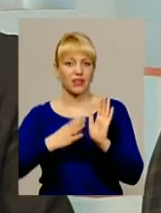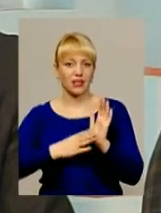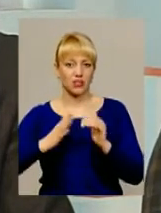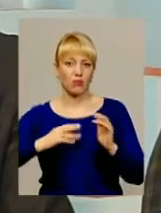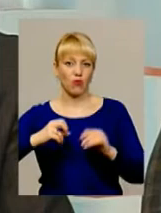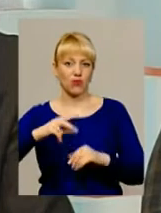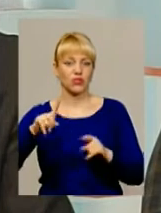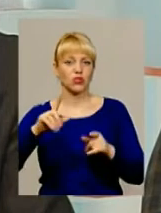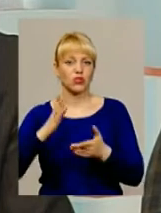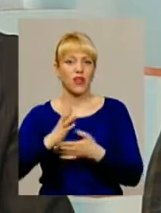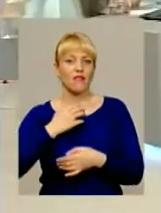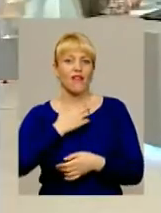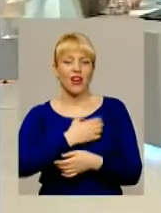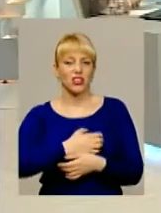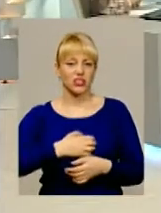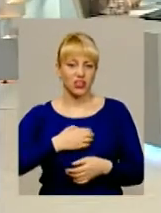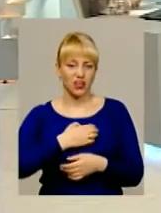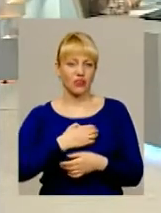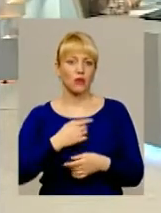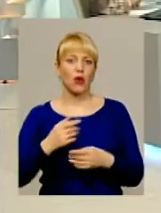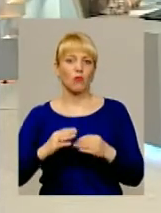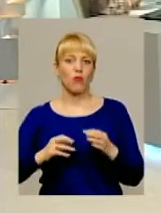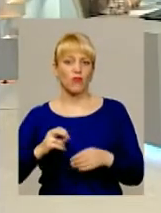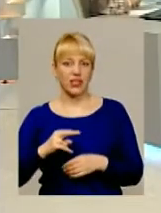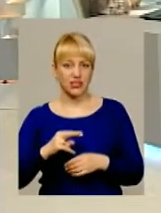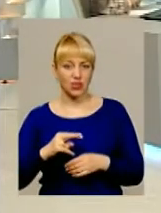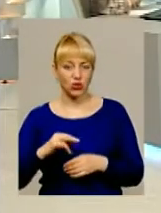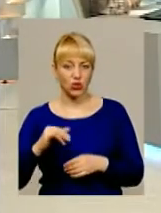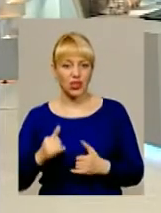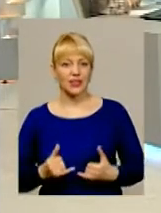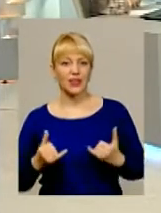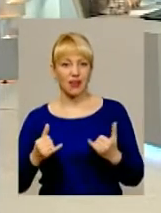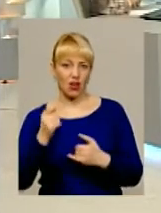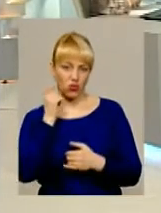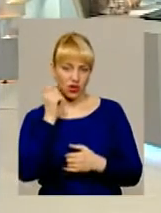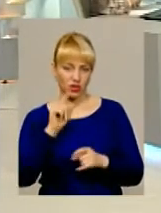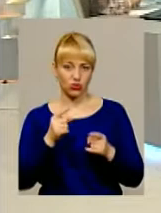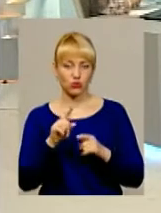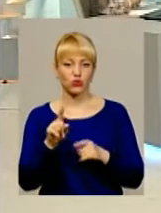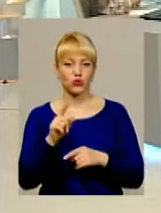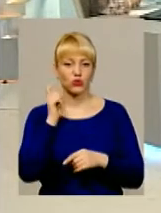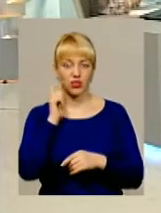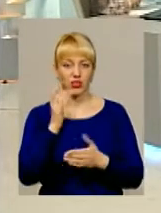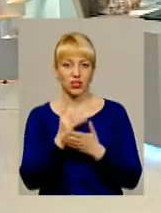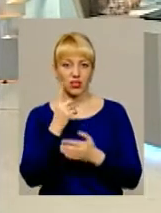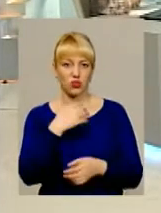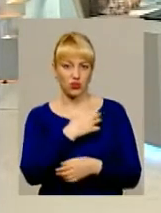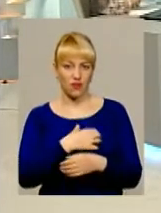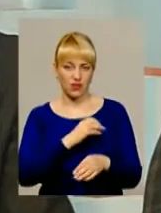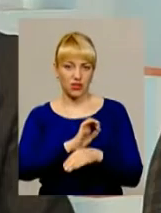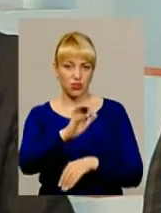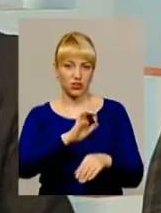важливими, навіть стратегічною професією для України, тому що Україна є одним із основних